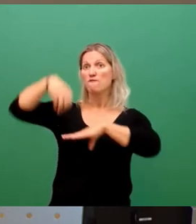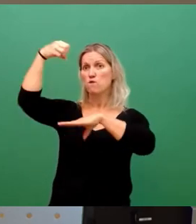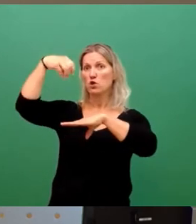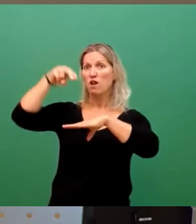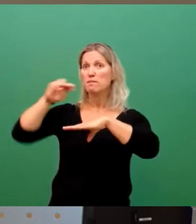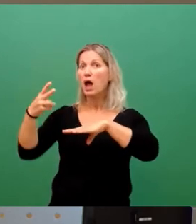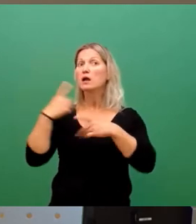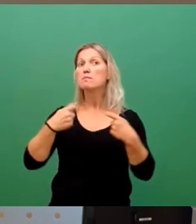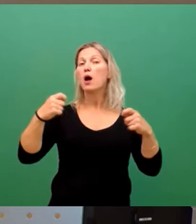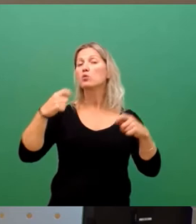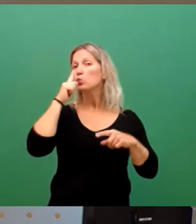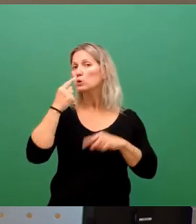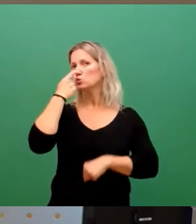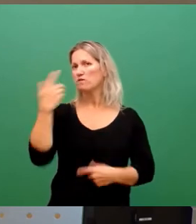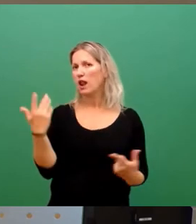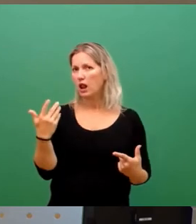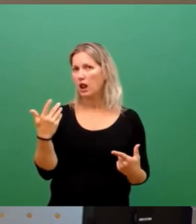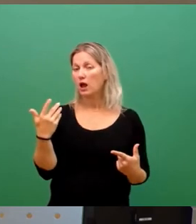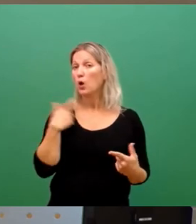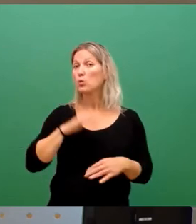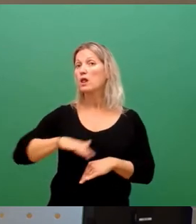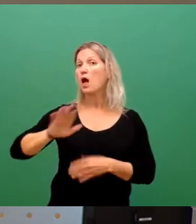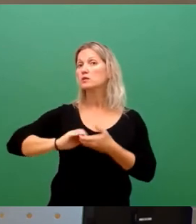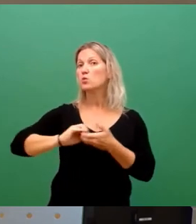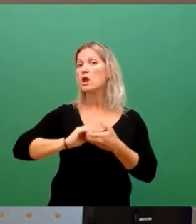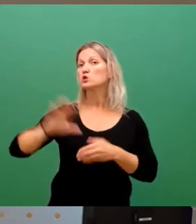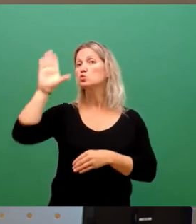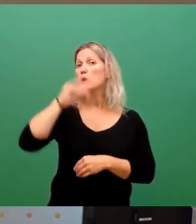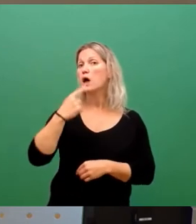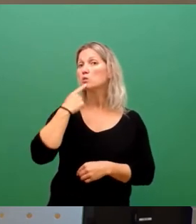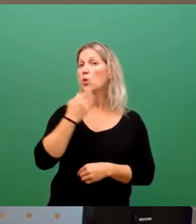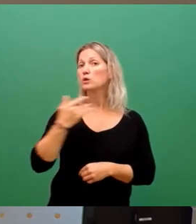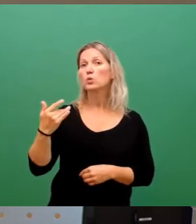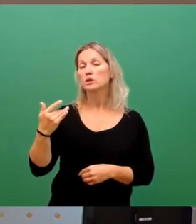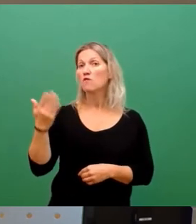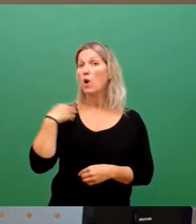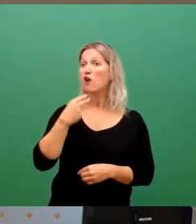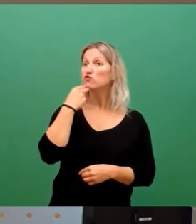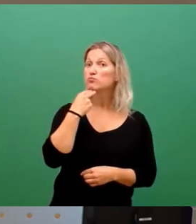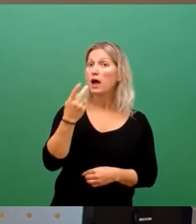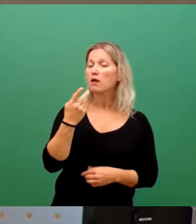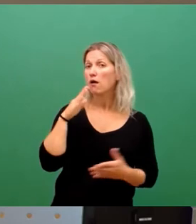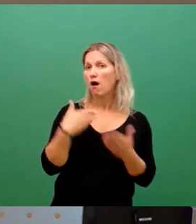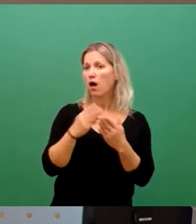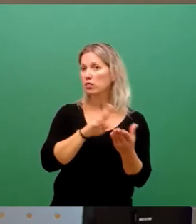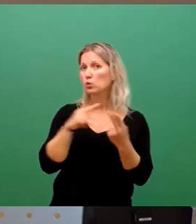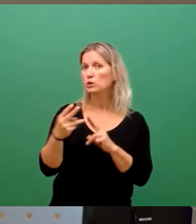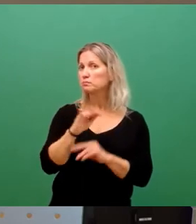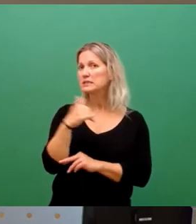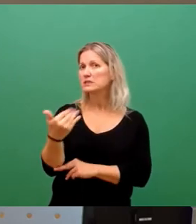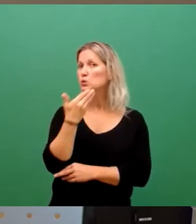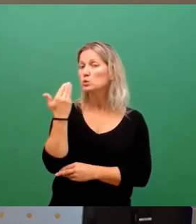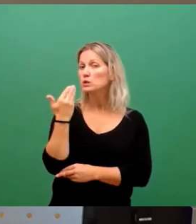und die schwarz-grün-rote Landeskoalition bringt entgegen ihren Versprechungen überhaupt nichts zustande. Und die Sachsenenergie?